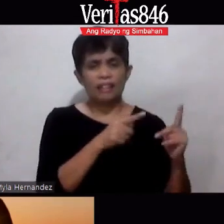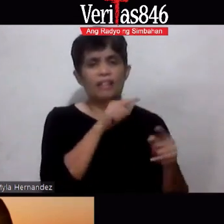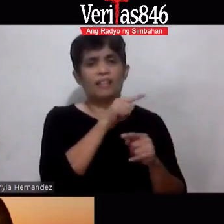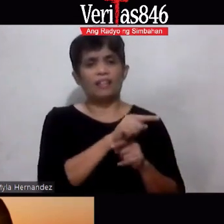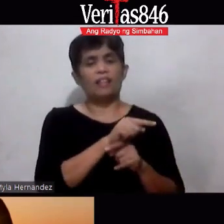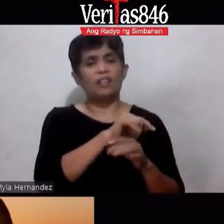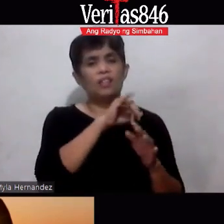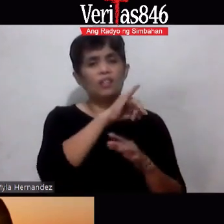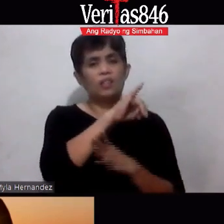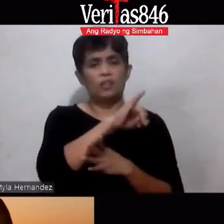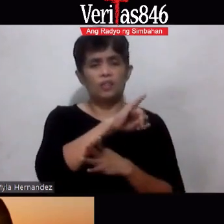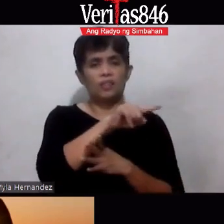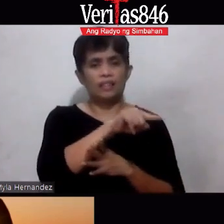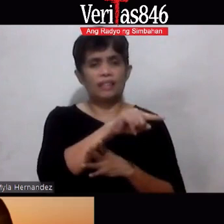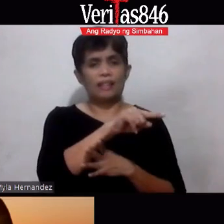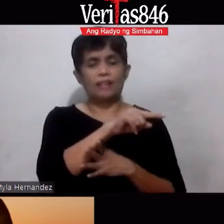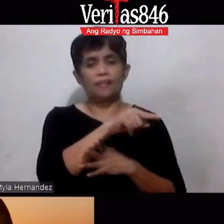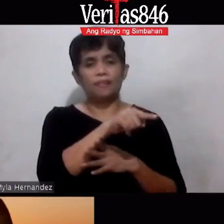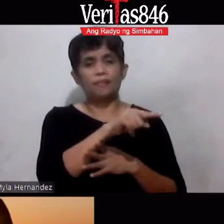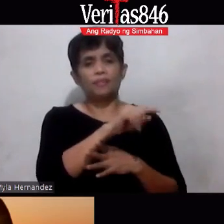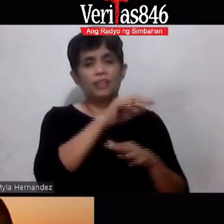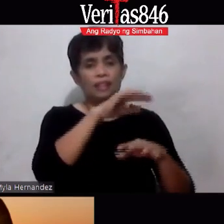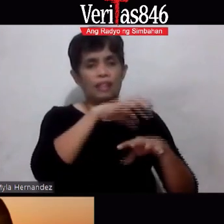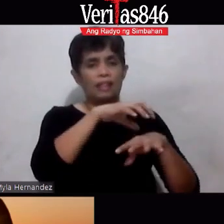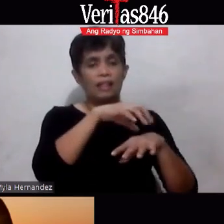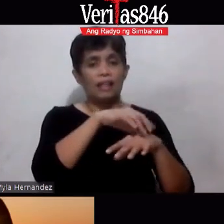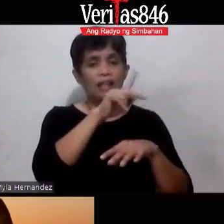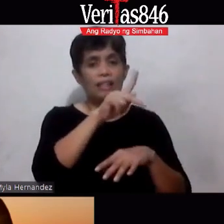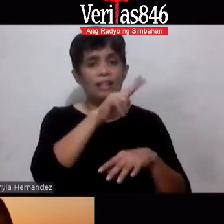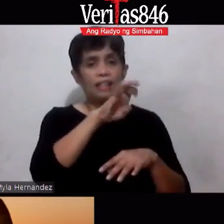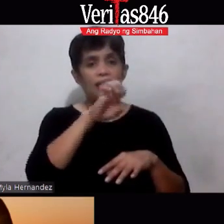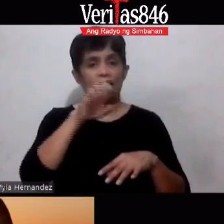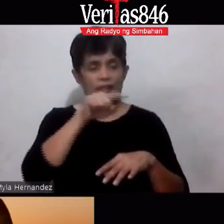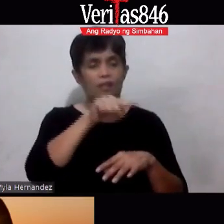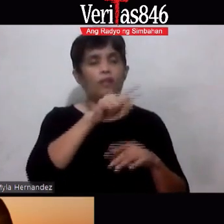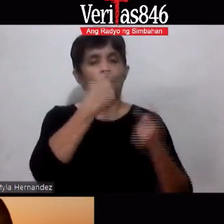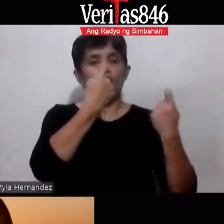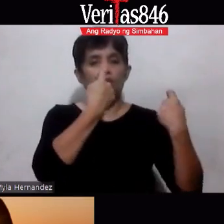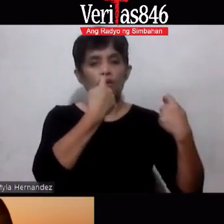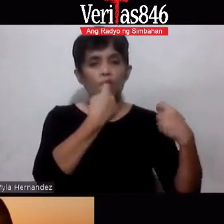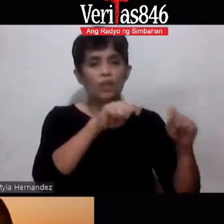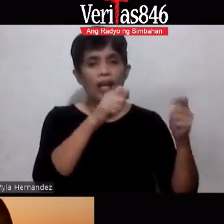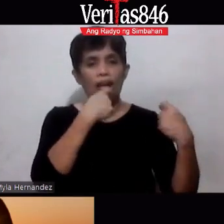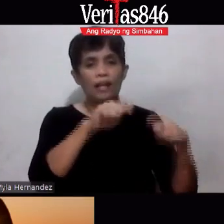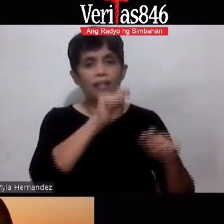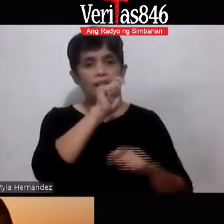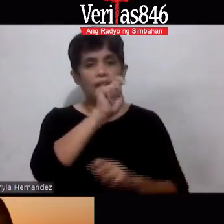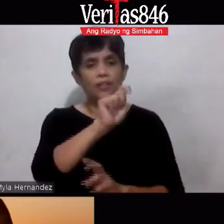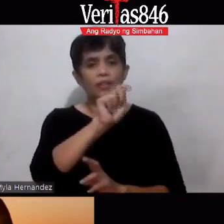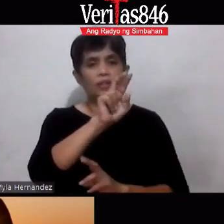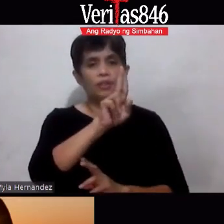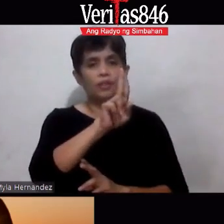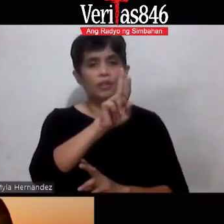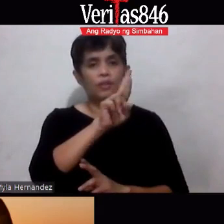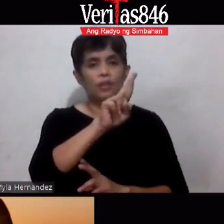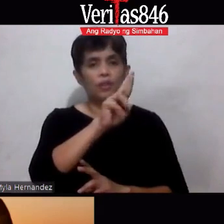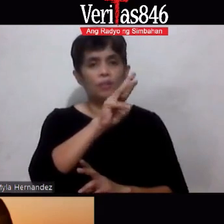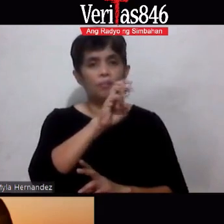knees okay subukan nyo po ang turmeric plus okay subukan nyo po ang turmeric plus kasi